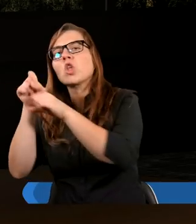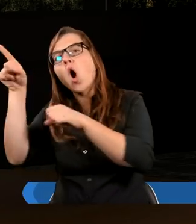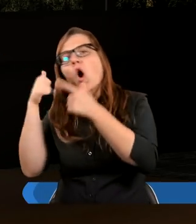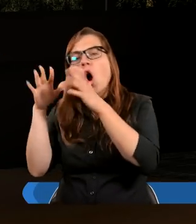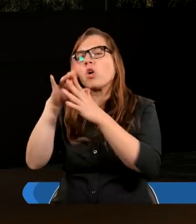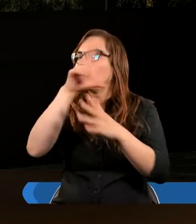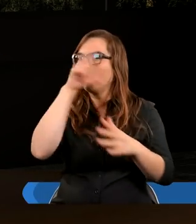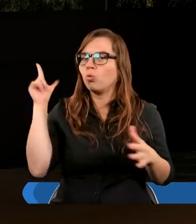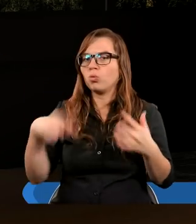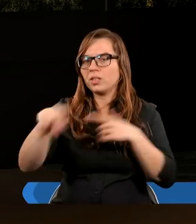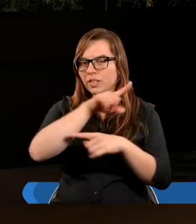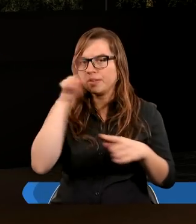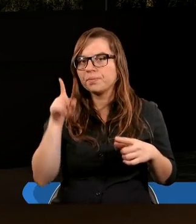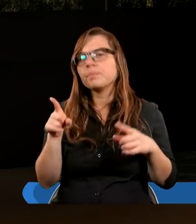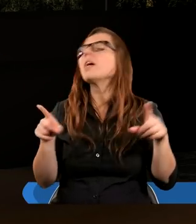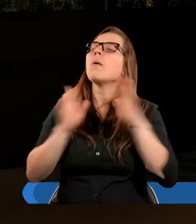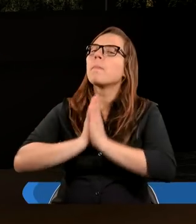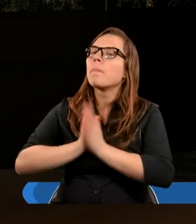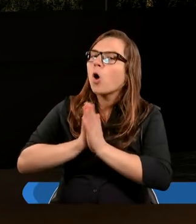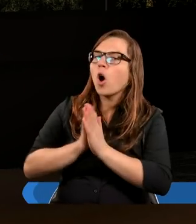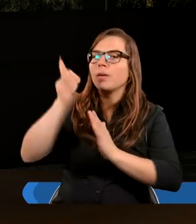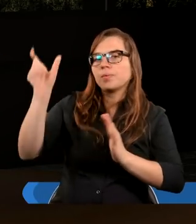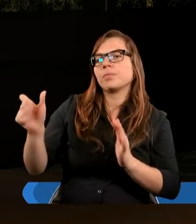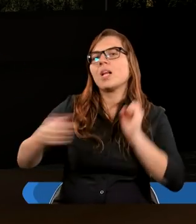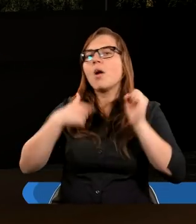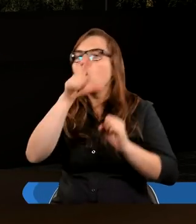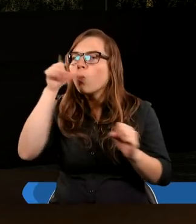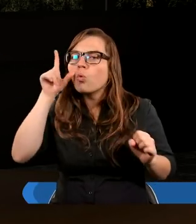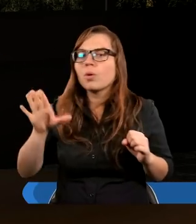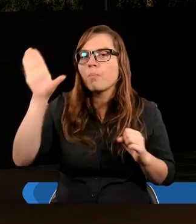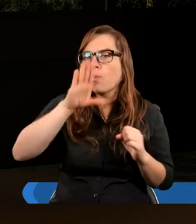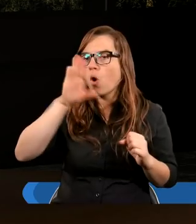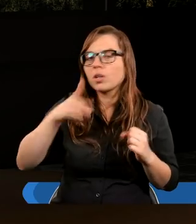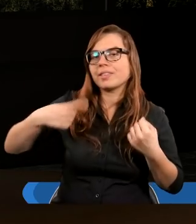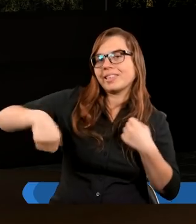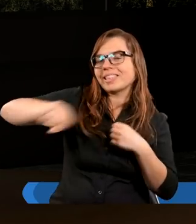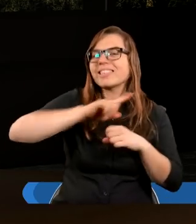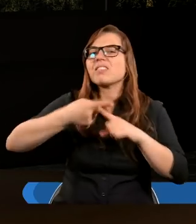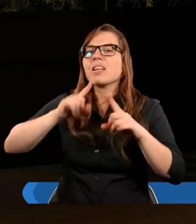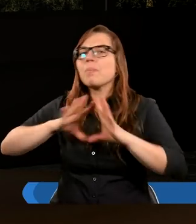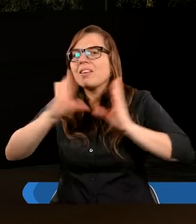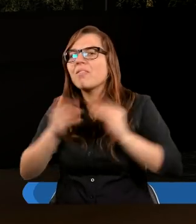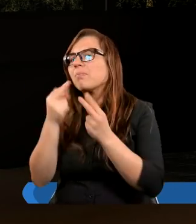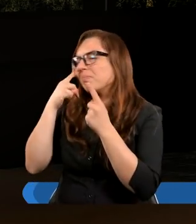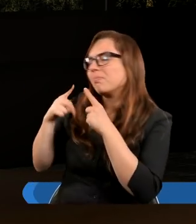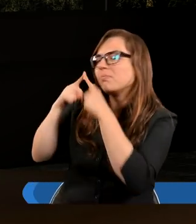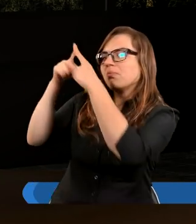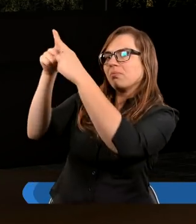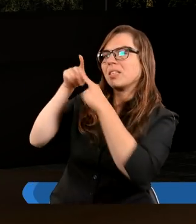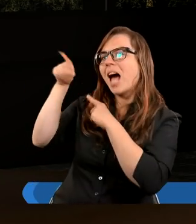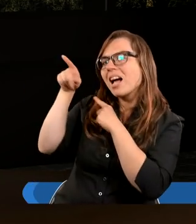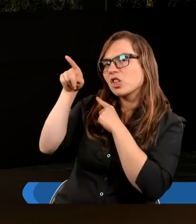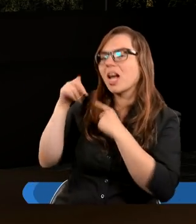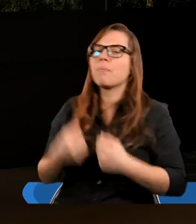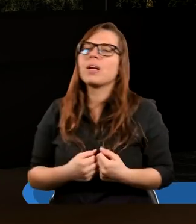ludu. Proszę Cię, abyśmy jako lud Boży przede wszystkim patrzeli na Ciebie każdego